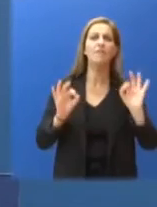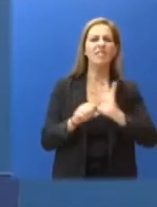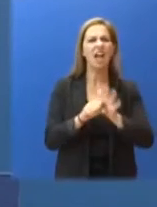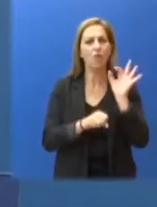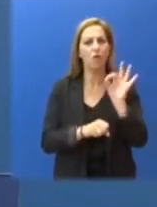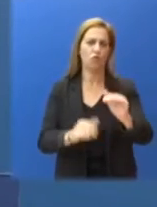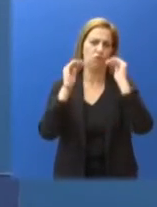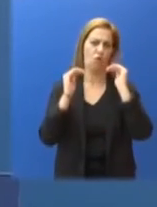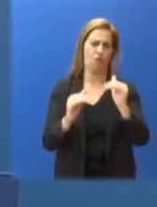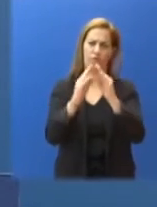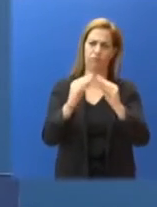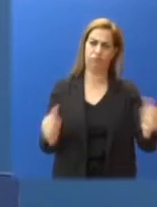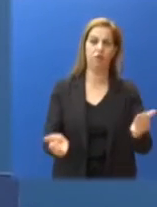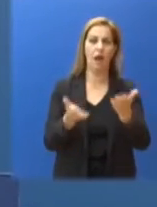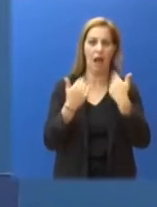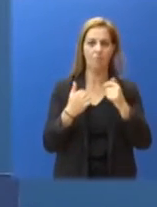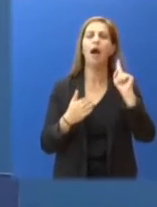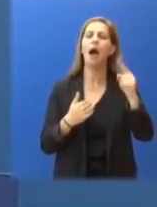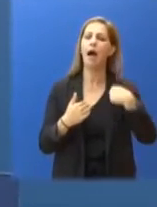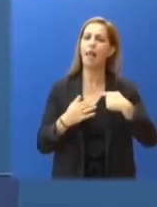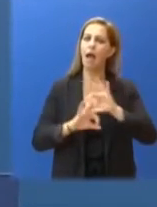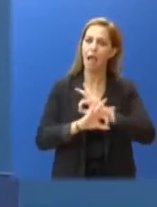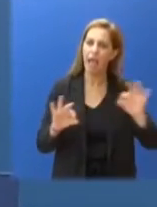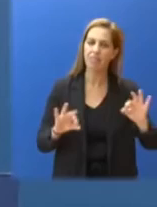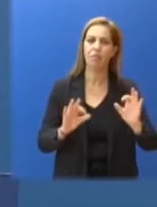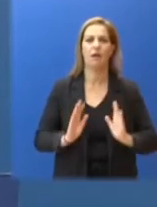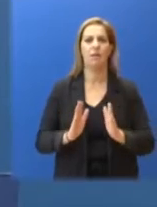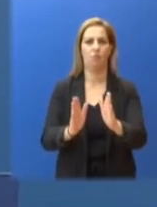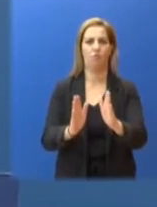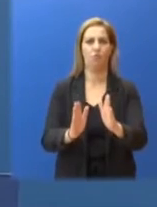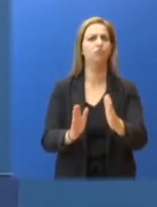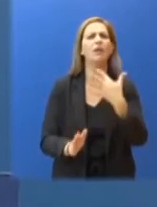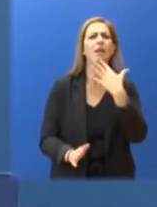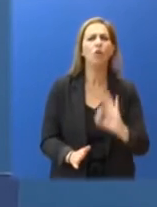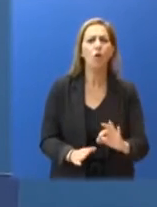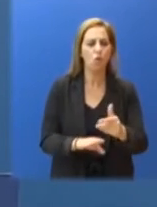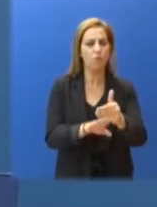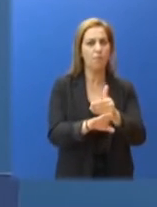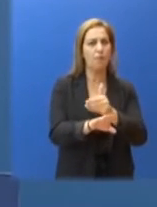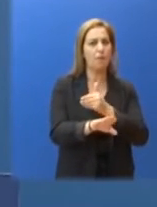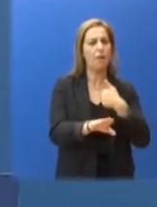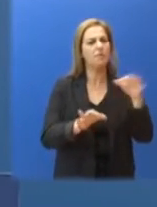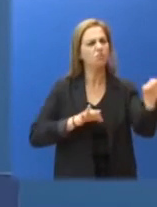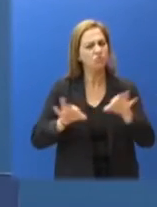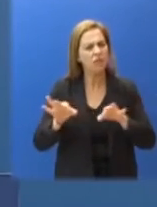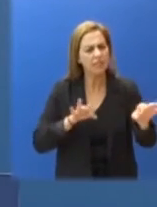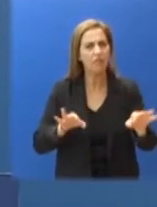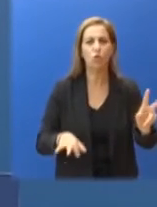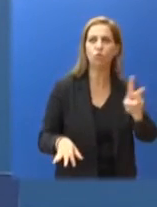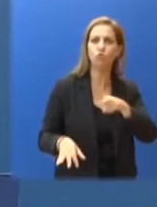βήμα. Είμαστε σε θέση να το πράξουμε γιατί με σχεδιασμό και σόφρονες επιλογές κρατήσαμε τη χώρα